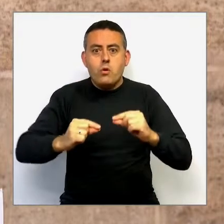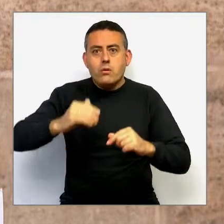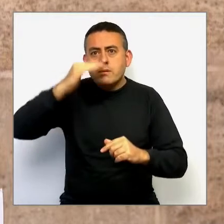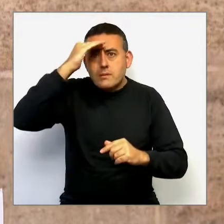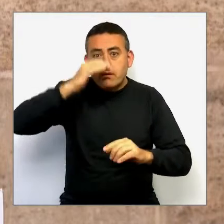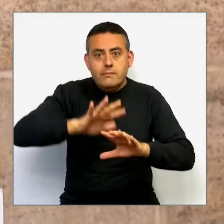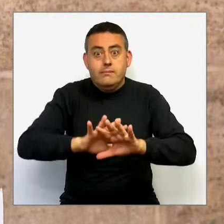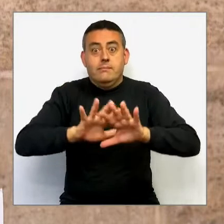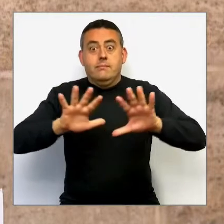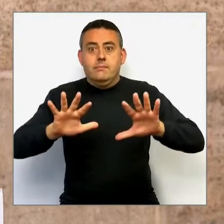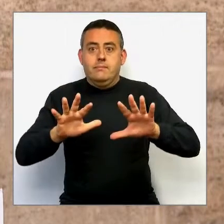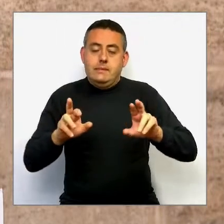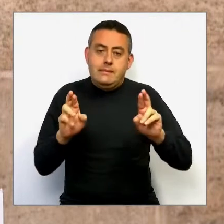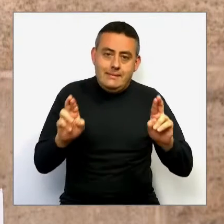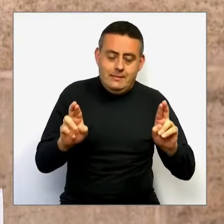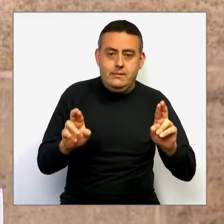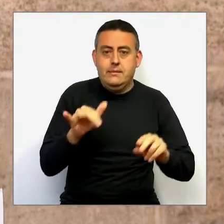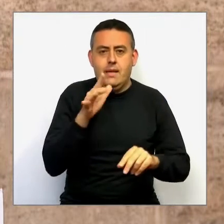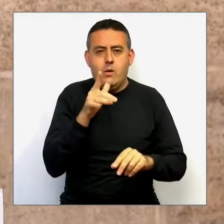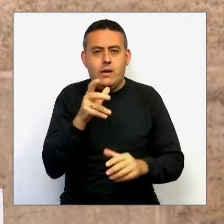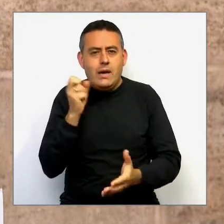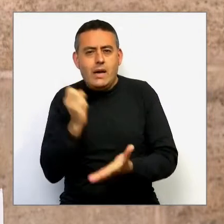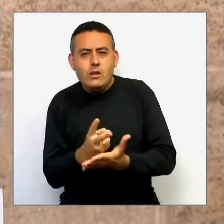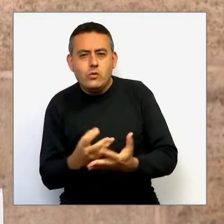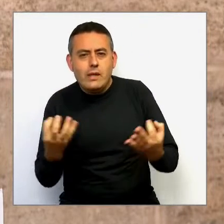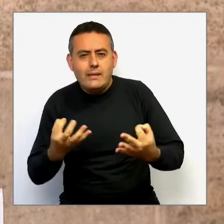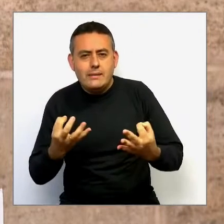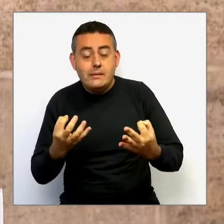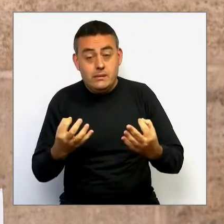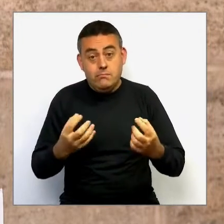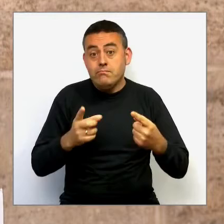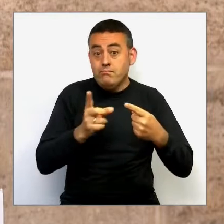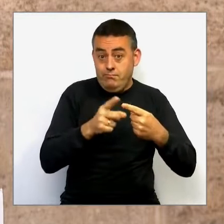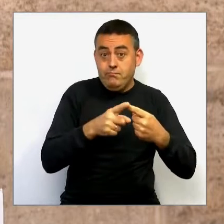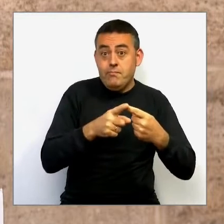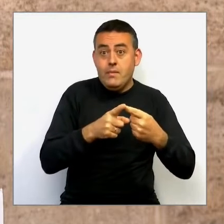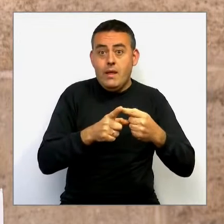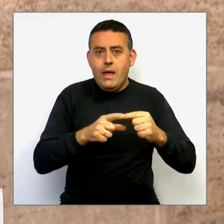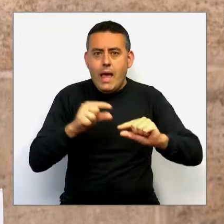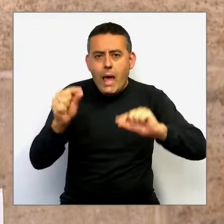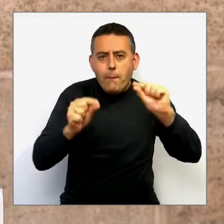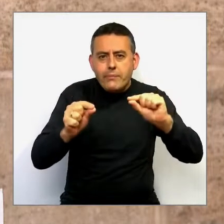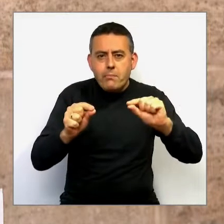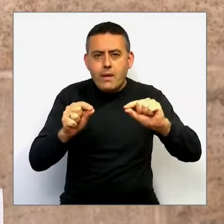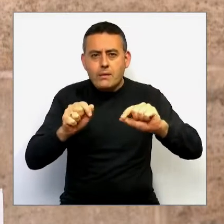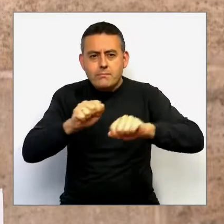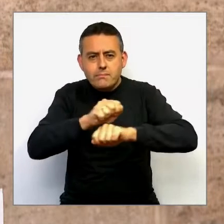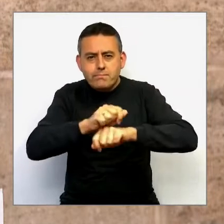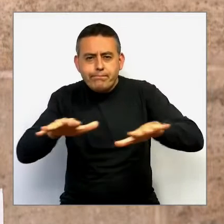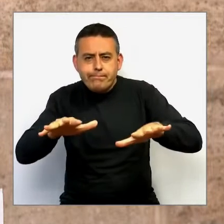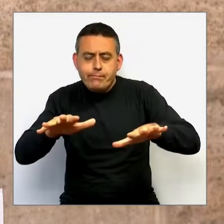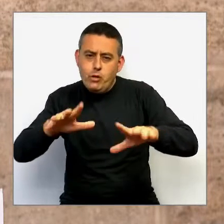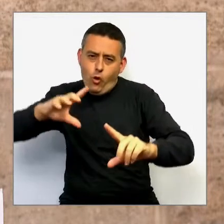ja treballem en un triple repte. Primer repte, combatre l'epidèmia que